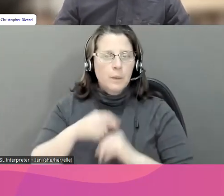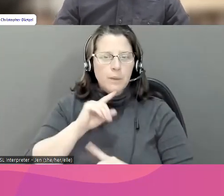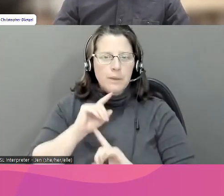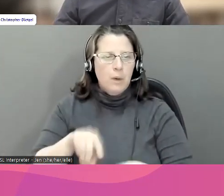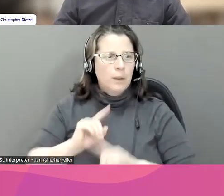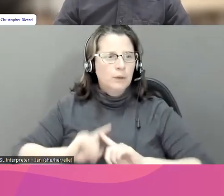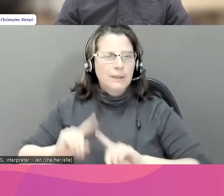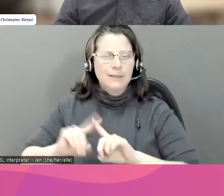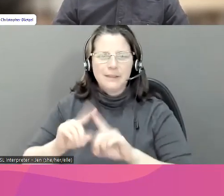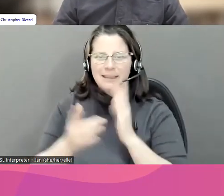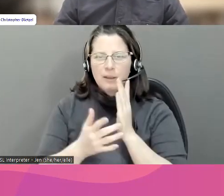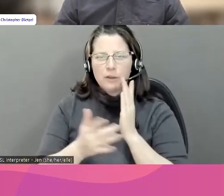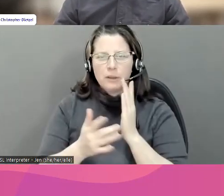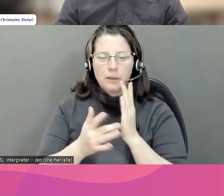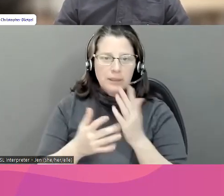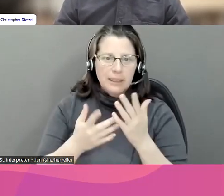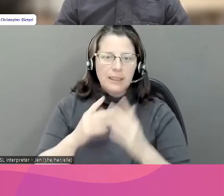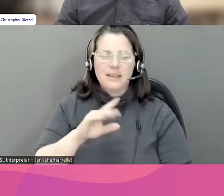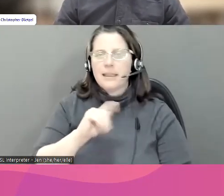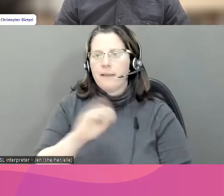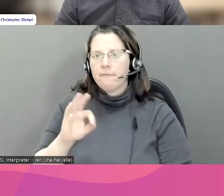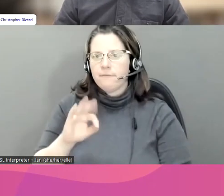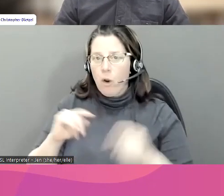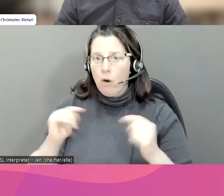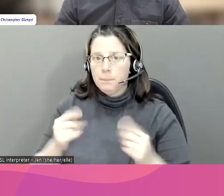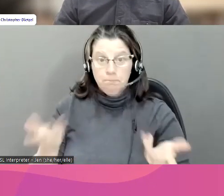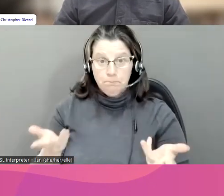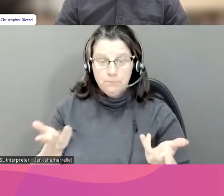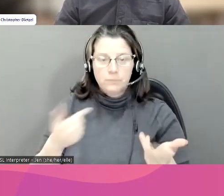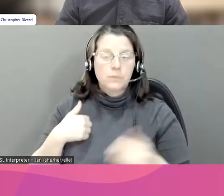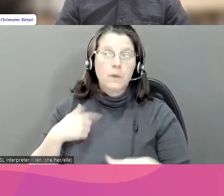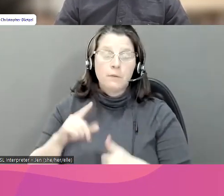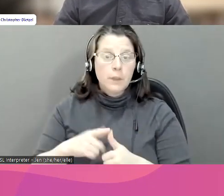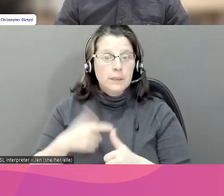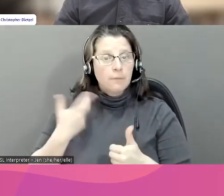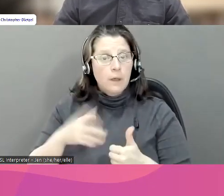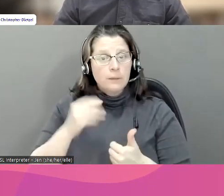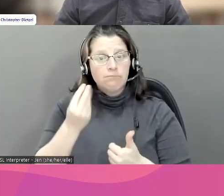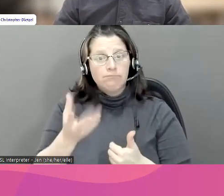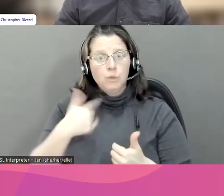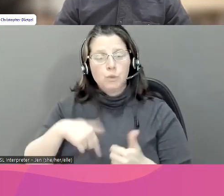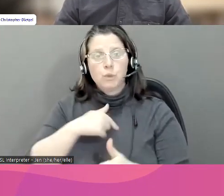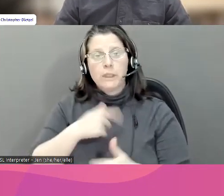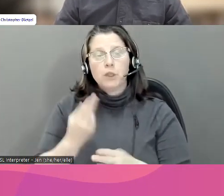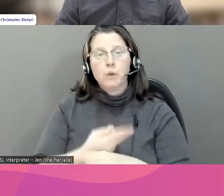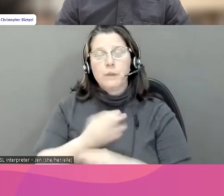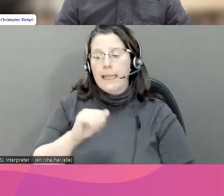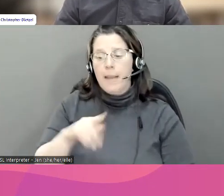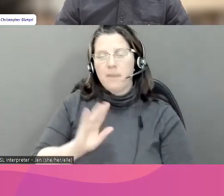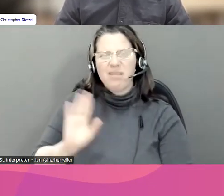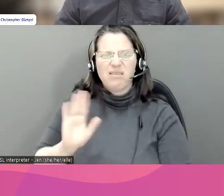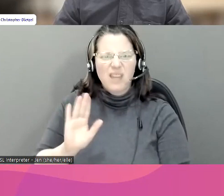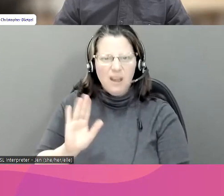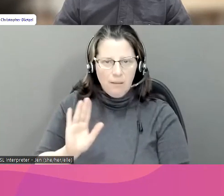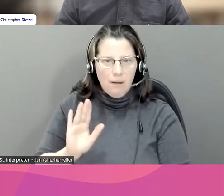Alors, comment répondre à ces méfaits facilités par la technologie? Tout d'abord, tel que mentionné, nous pouvons, dans la plateforme